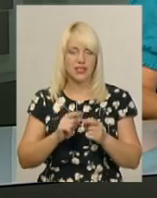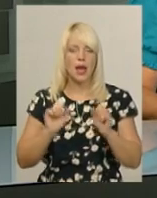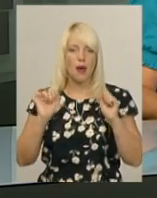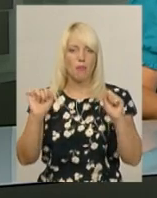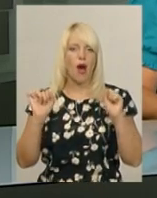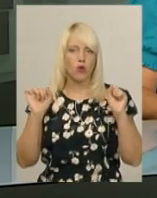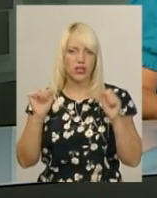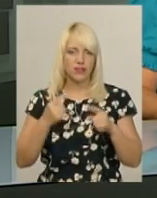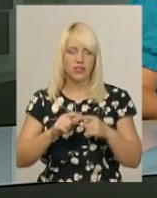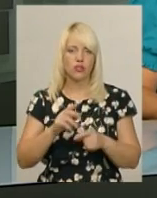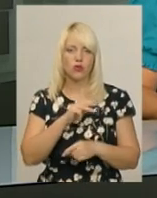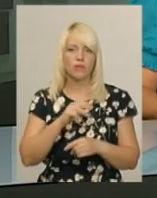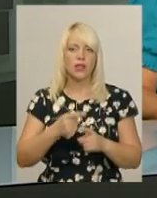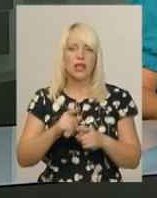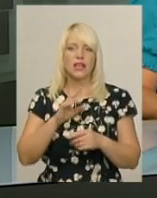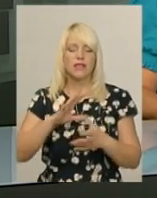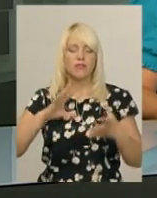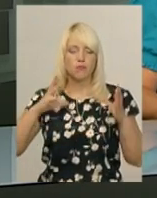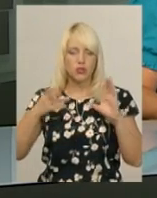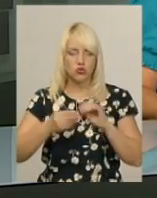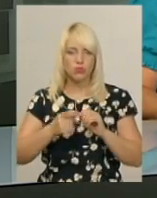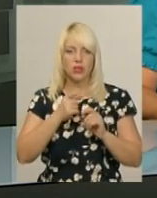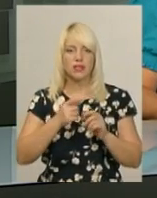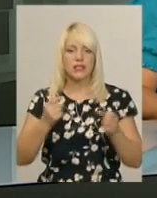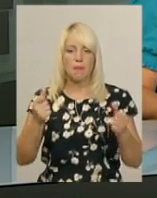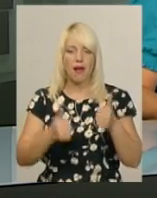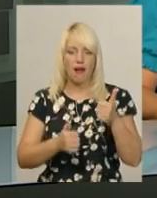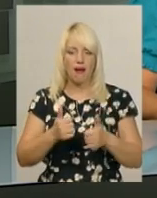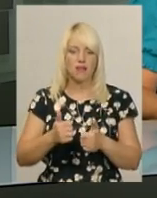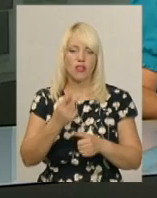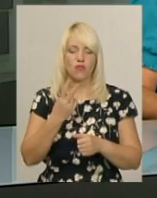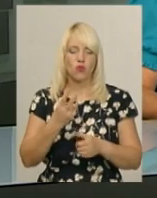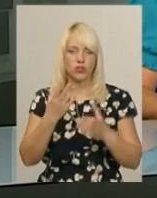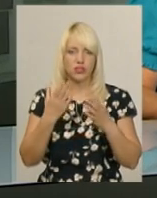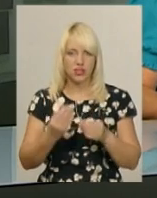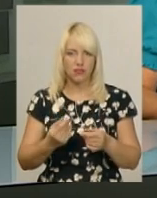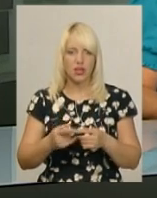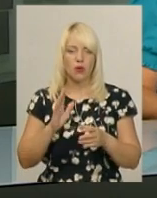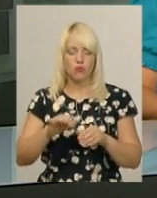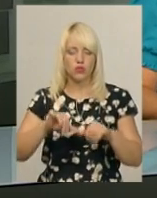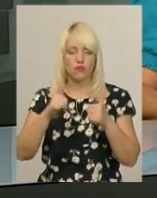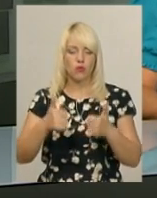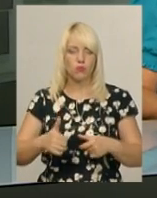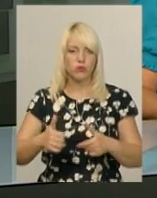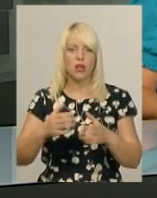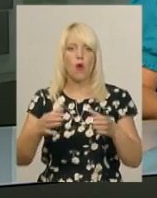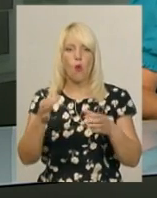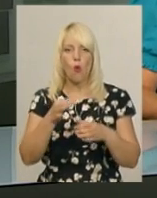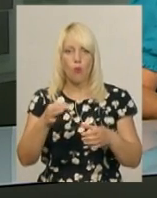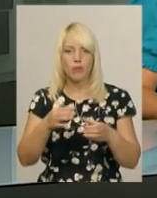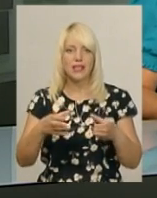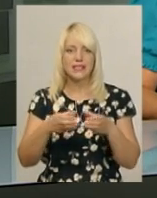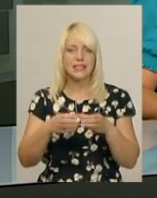За підсумками змагань, які відбувалися впродовж двох днів у селі Рудківці Новоушицького району, сформують збірну області для виступу на